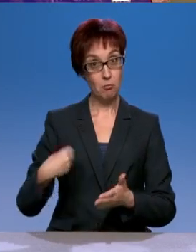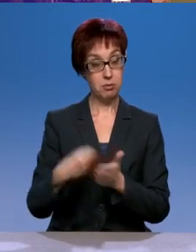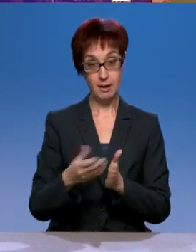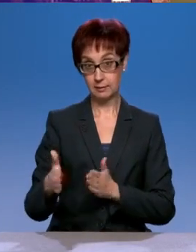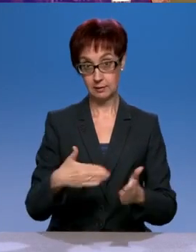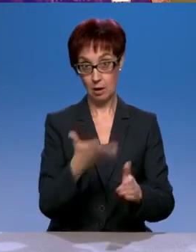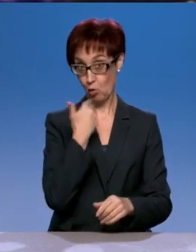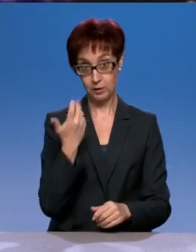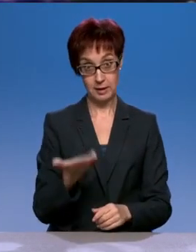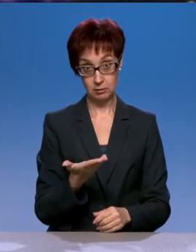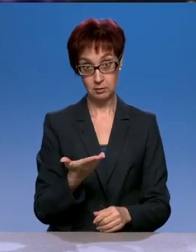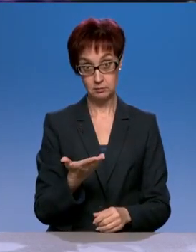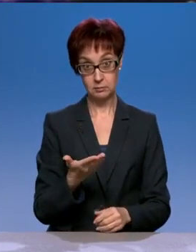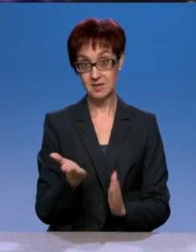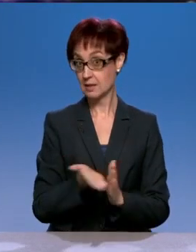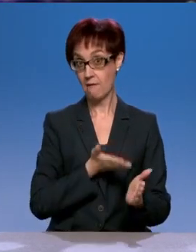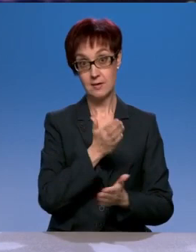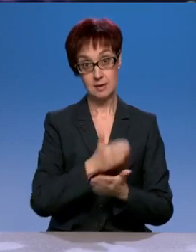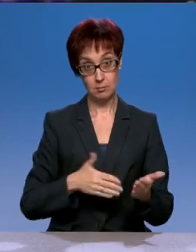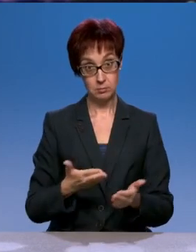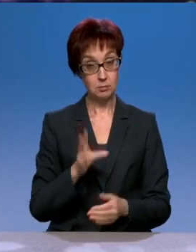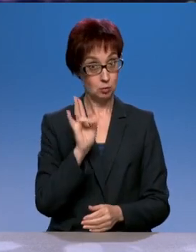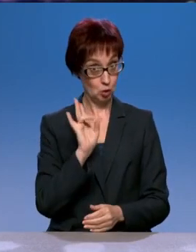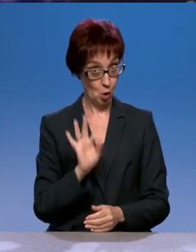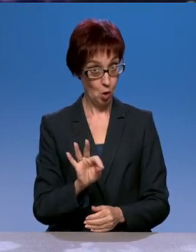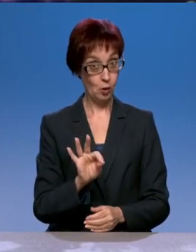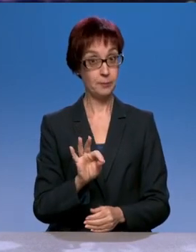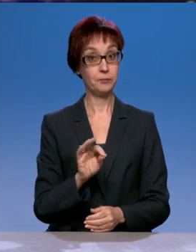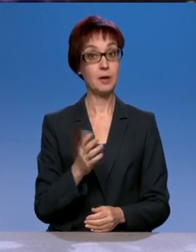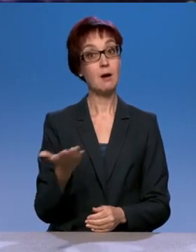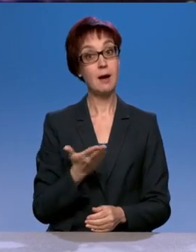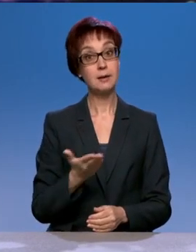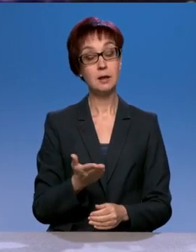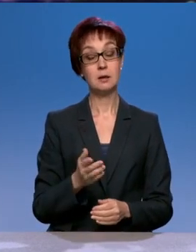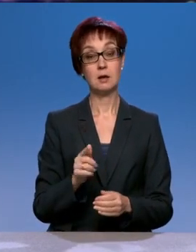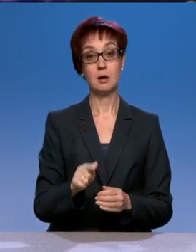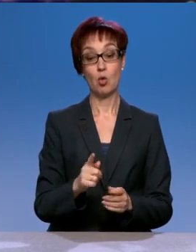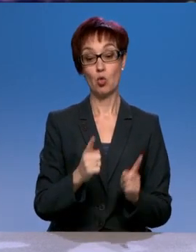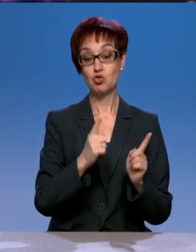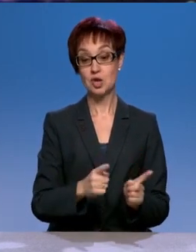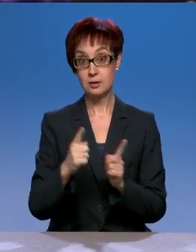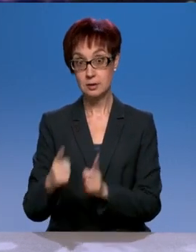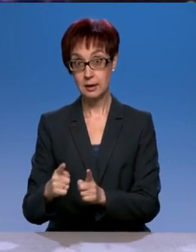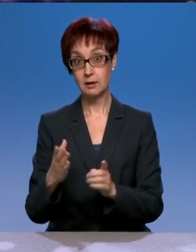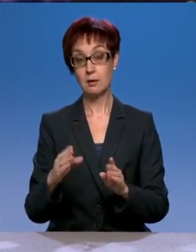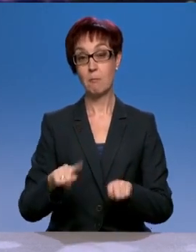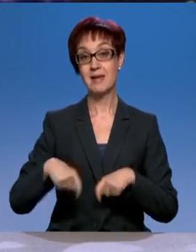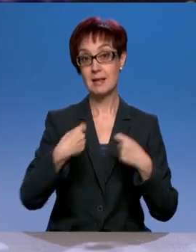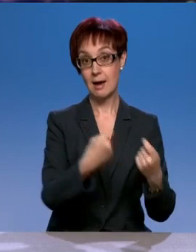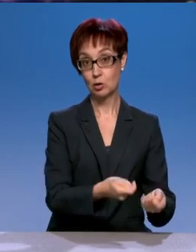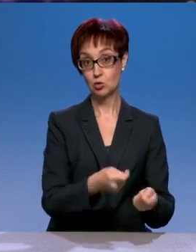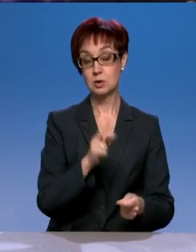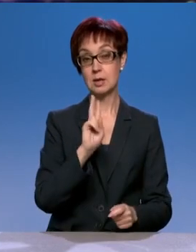таковые, их нет. Но, тем не менее, какие-то участки отдаются консессионерам и государству, просто у